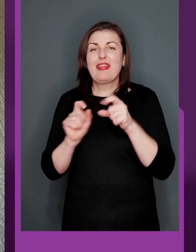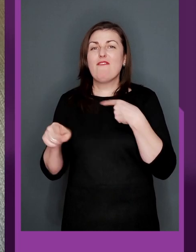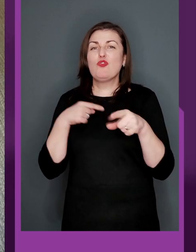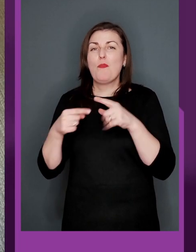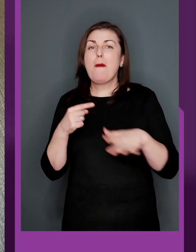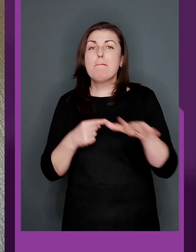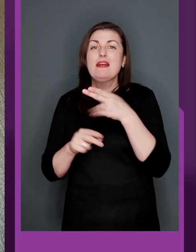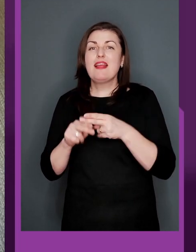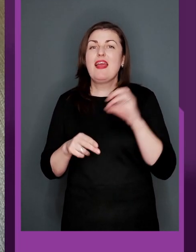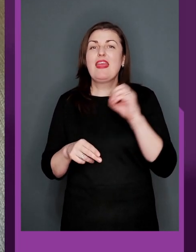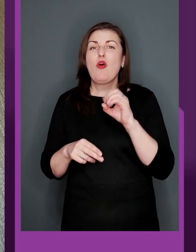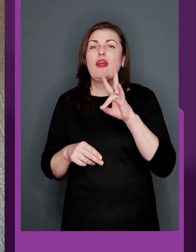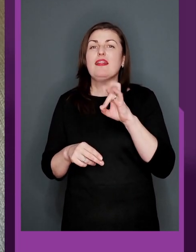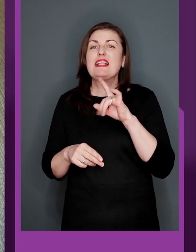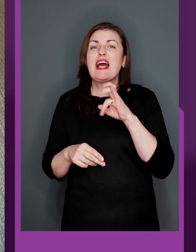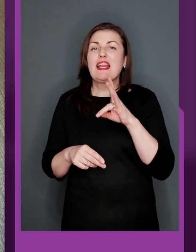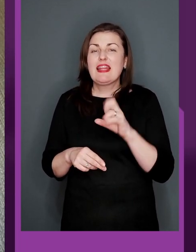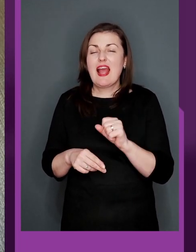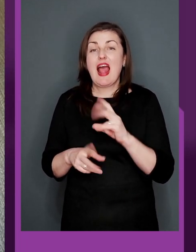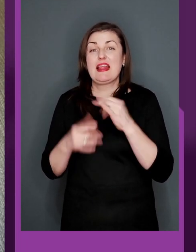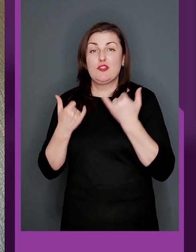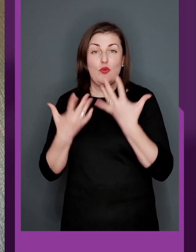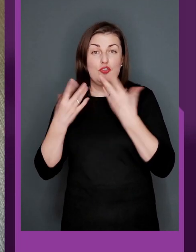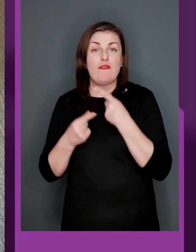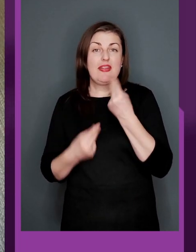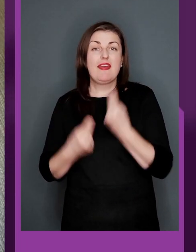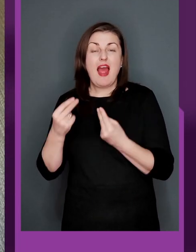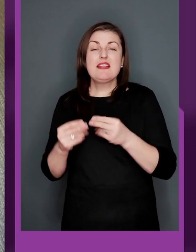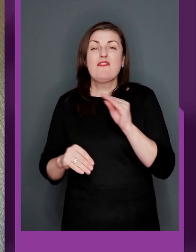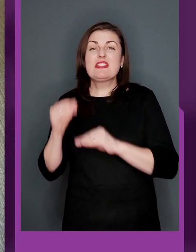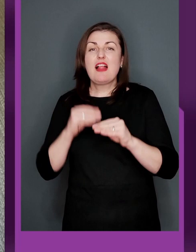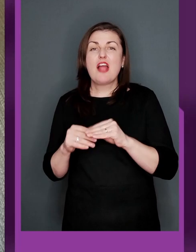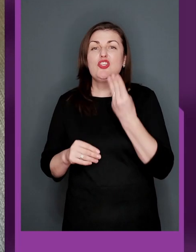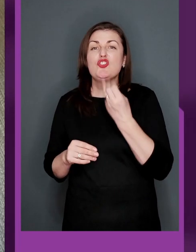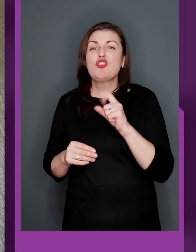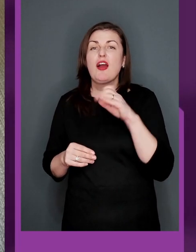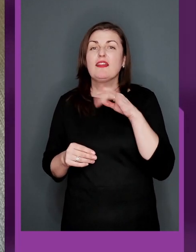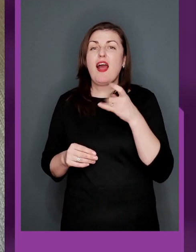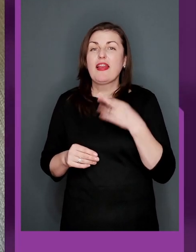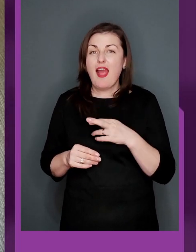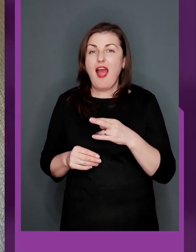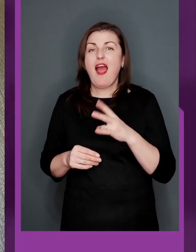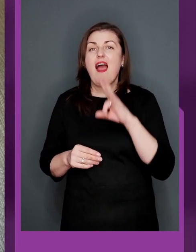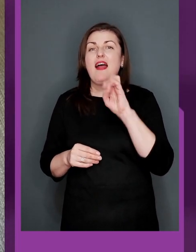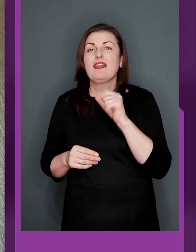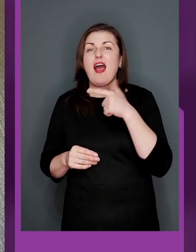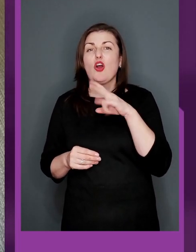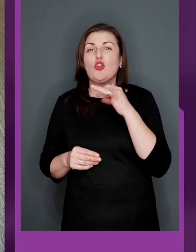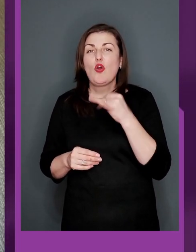як сказати, пересікаємося на футбольному майданчику, це і Єгор Назарина, і на сьогоднішній день він грає в складі Шахтаря,